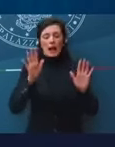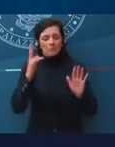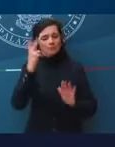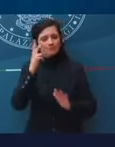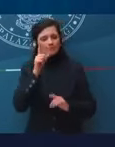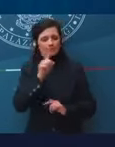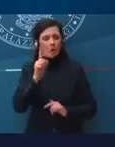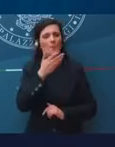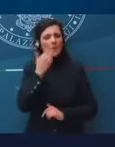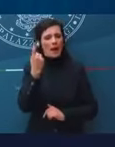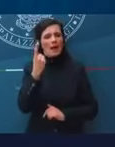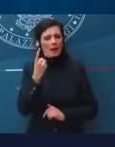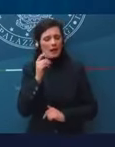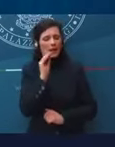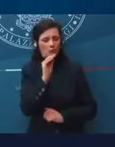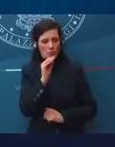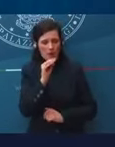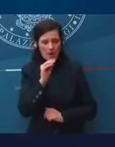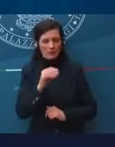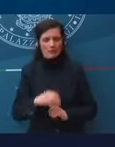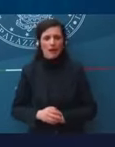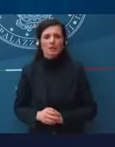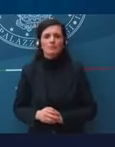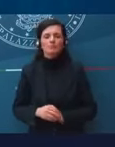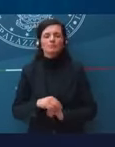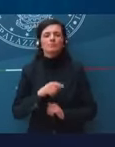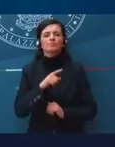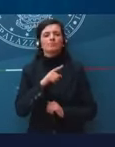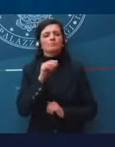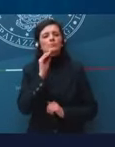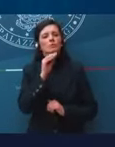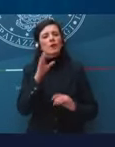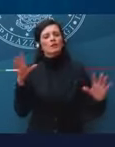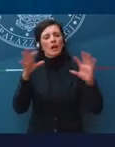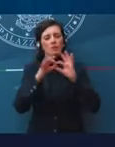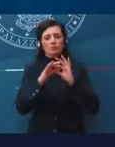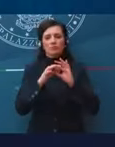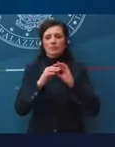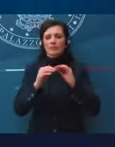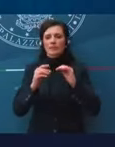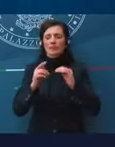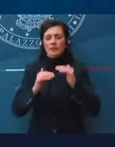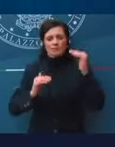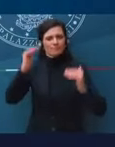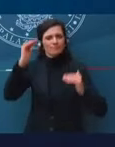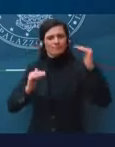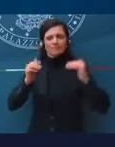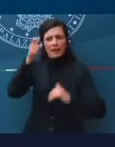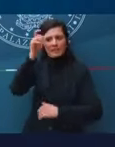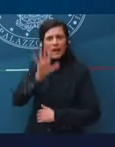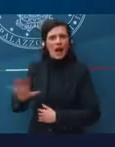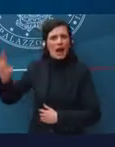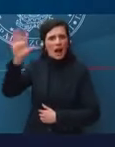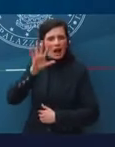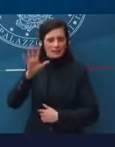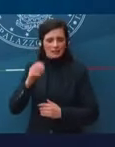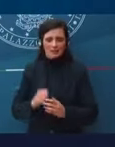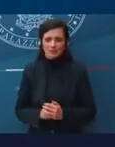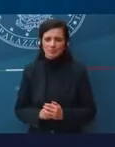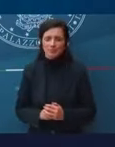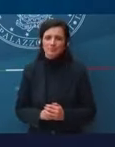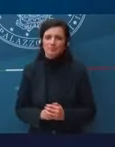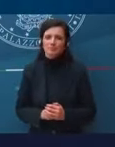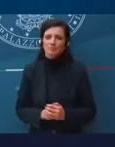C'è un'altra domanda a proposito del disallineamento rispetto agli altri paesi. Ma qui bisogna